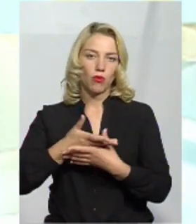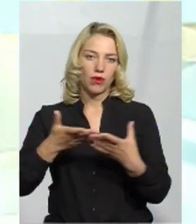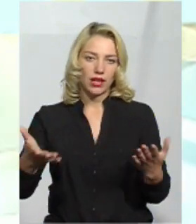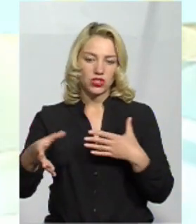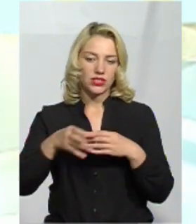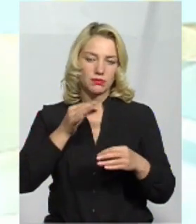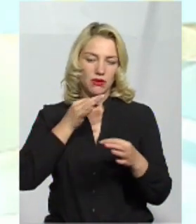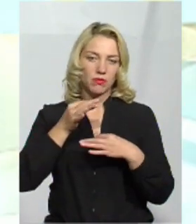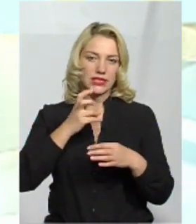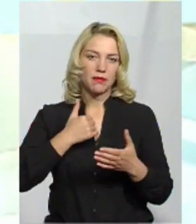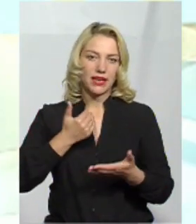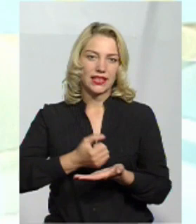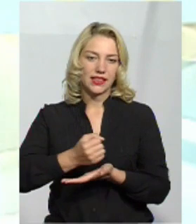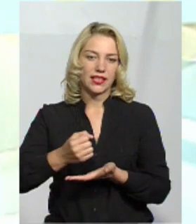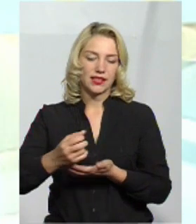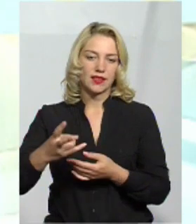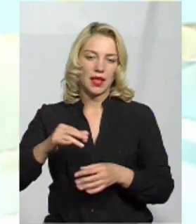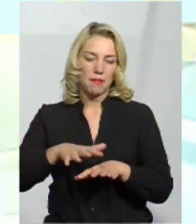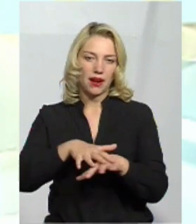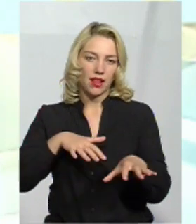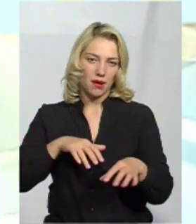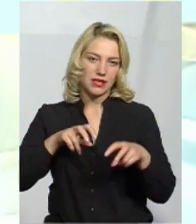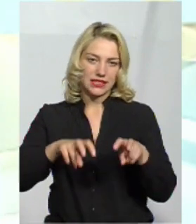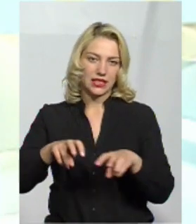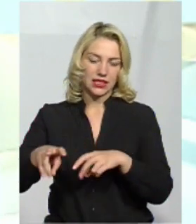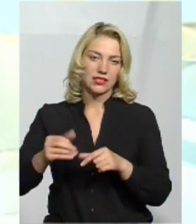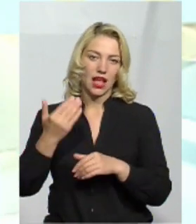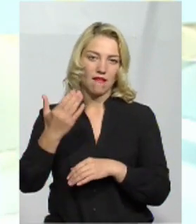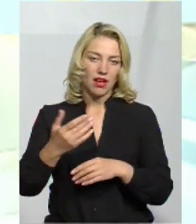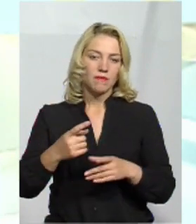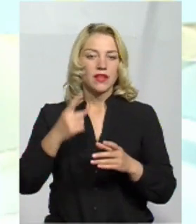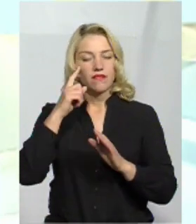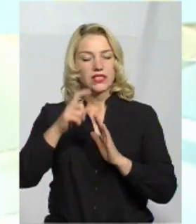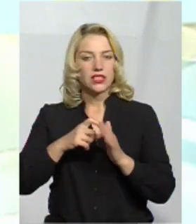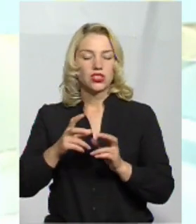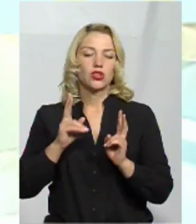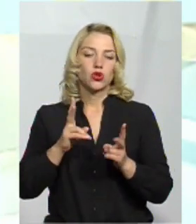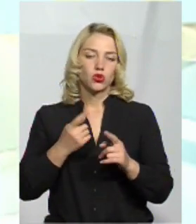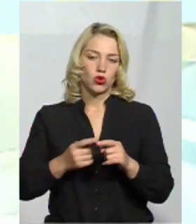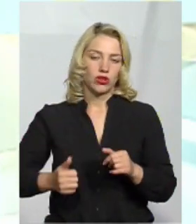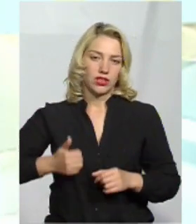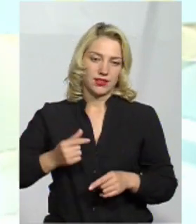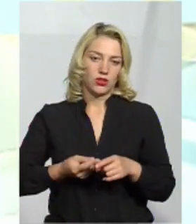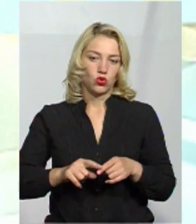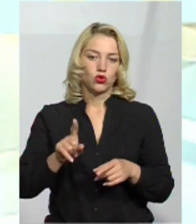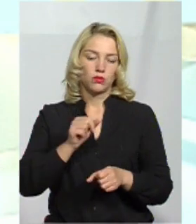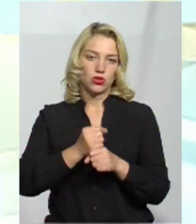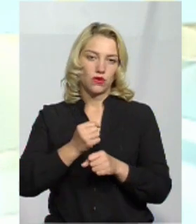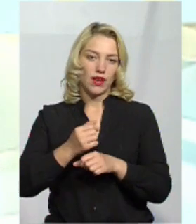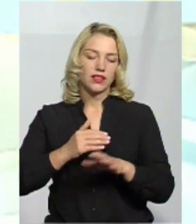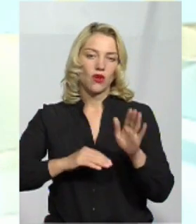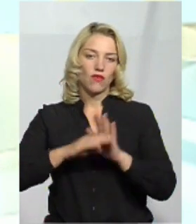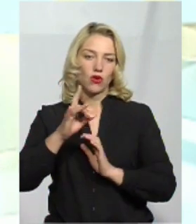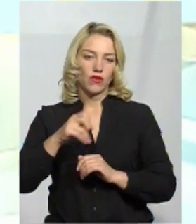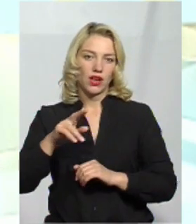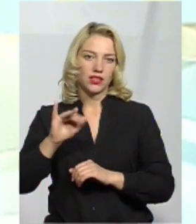із претендентами на парламентські крісла, а вам, як роботодавцям, визначатися, хто із них гідний того, щоб працювати у Верховній Раді